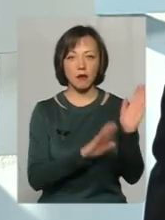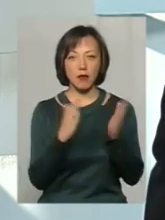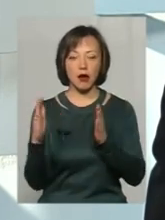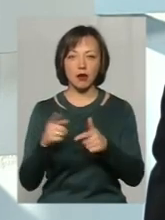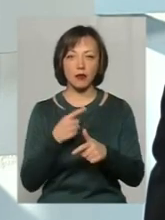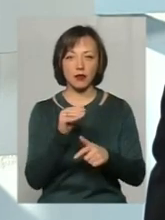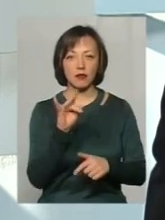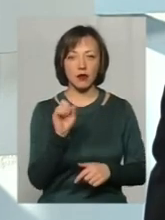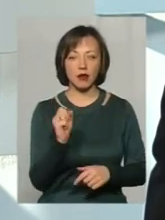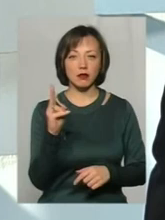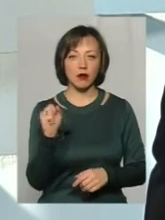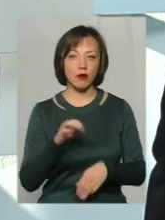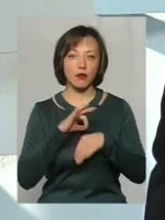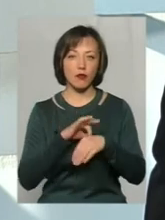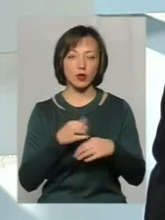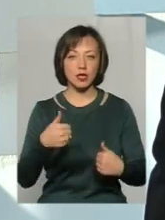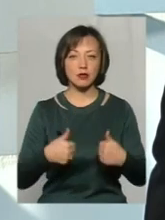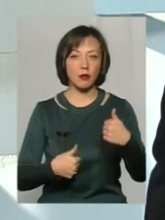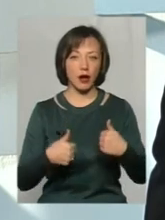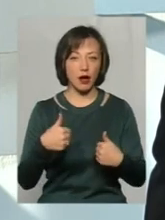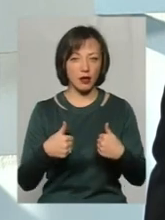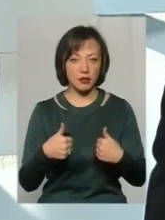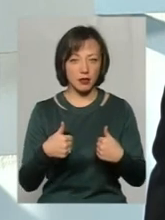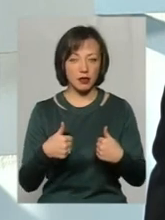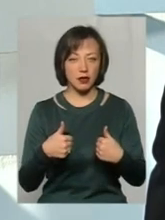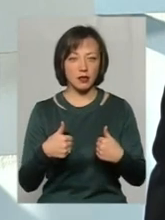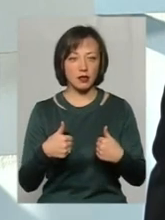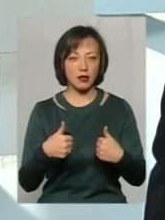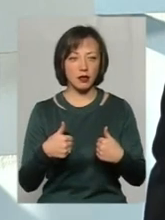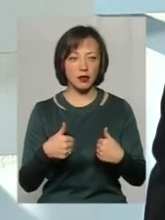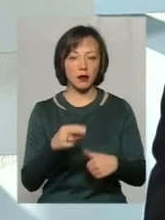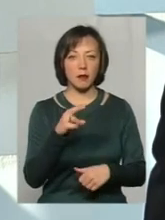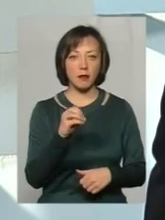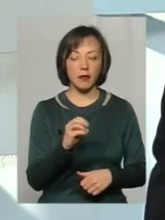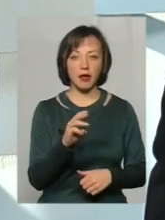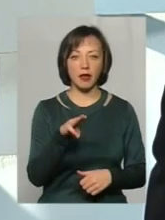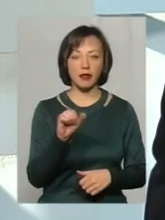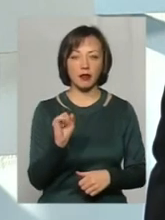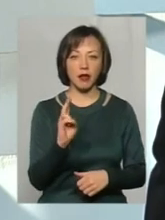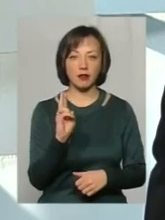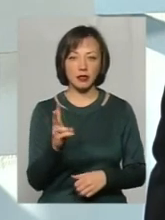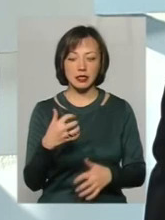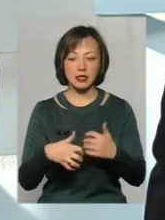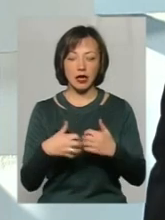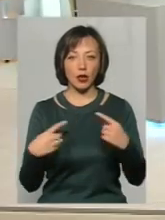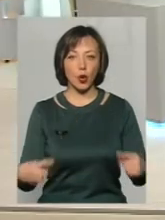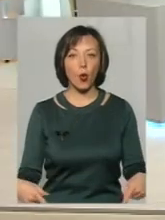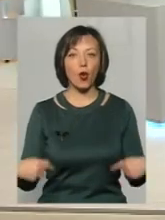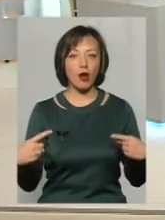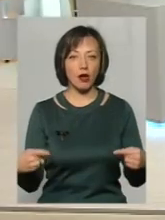проводити змагання з питанку серед колясочників,